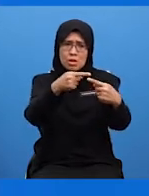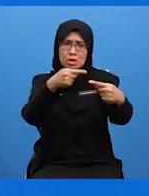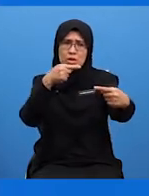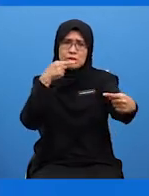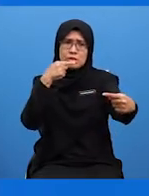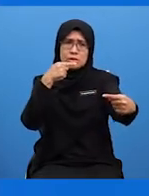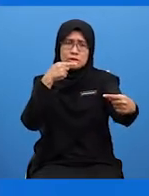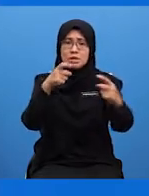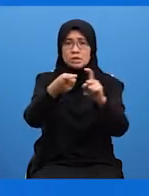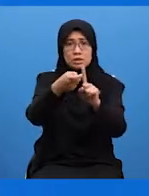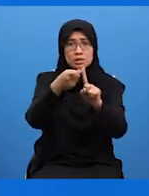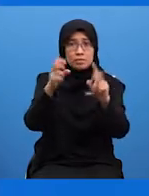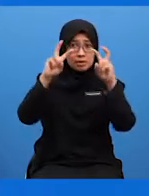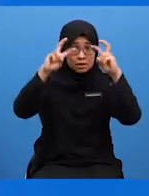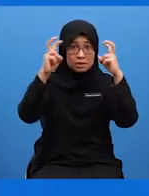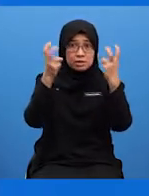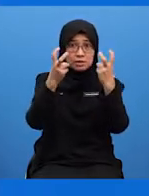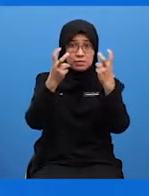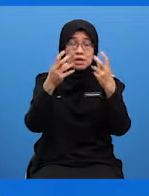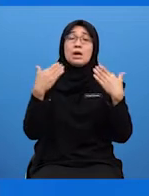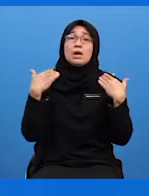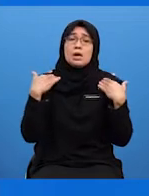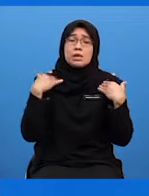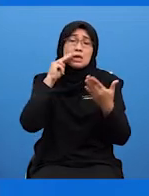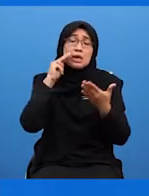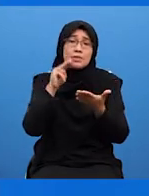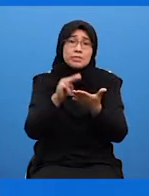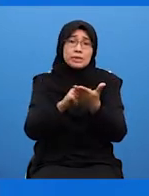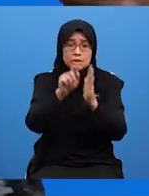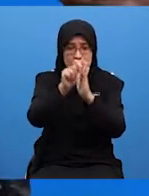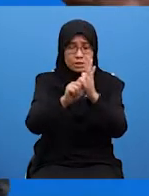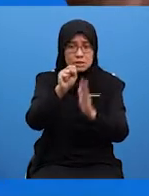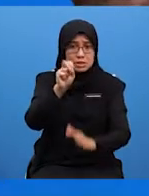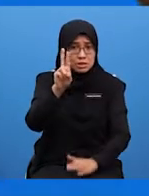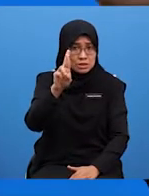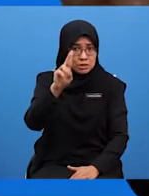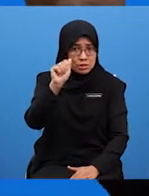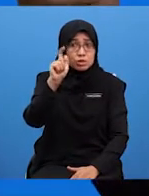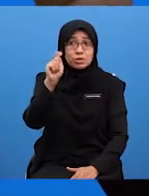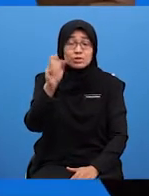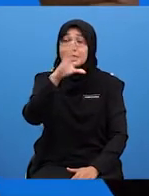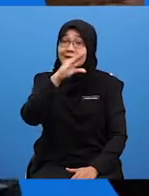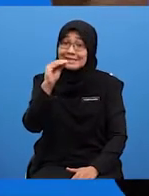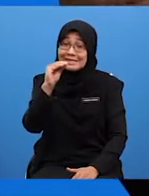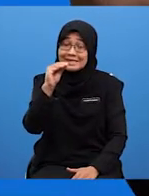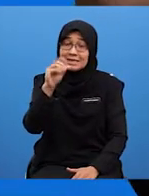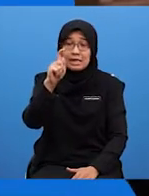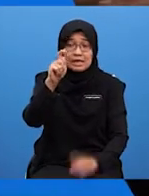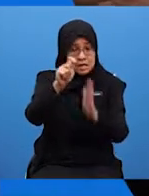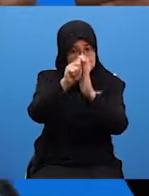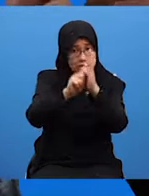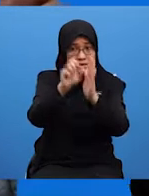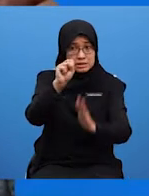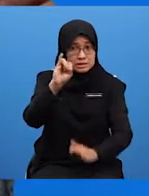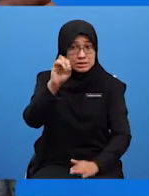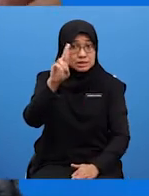melibatkan mesej tersurat dan tersirat Tahu tak apa yang maksud tersurat dan tersirat? Saya tahu Cikgu Doa Cuba urang sikit Kalau tersurat